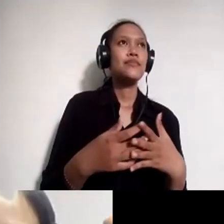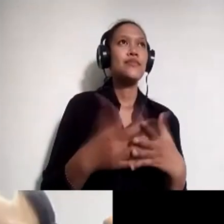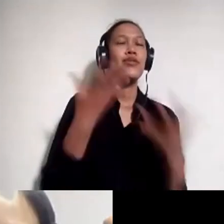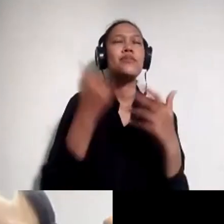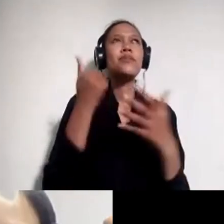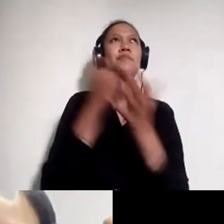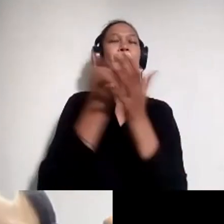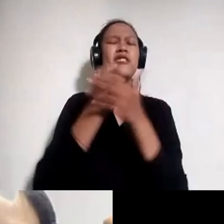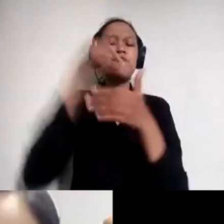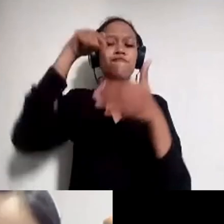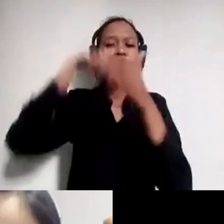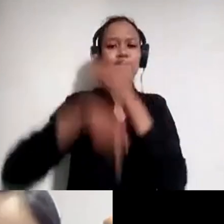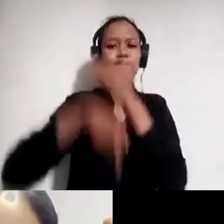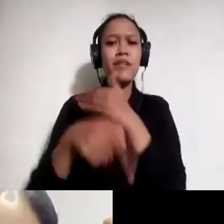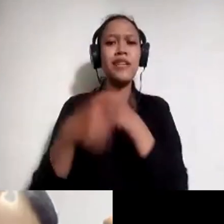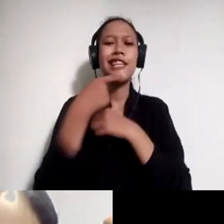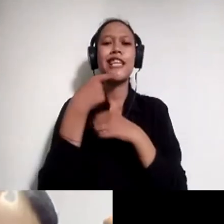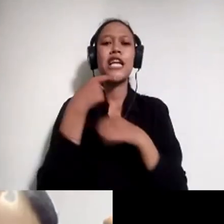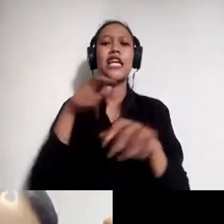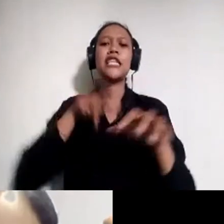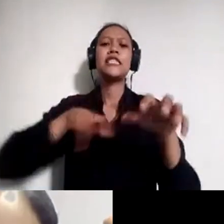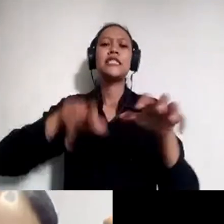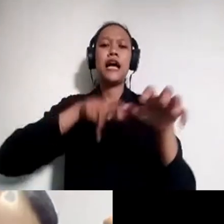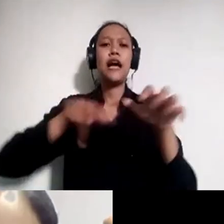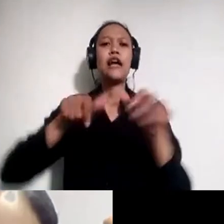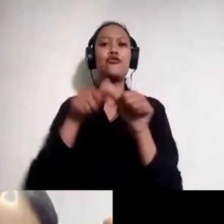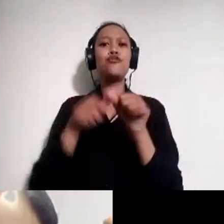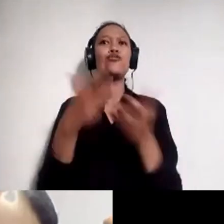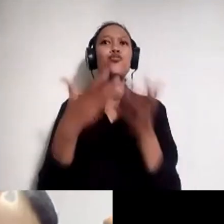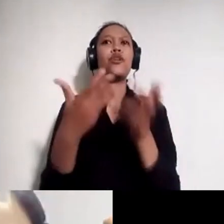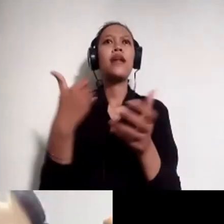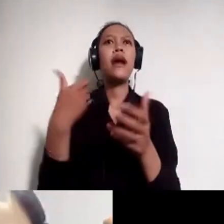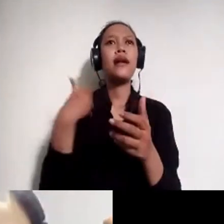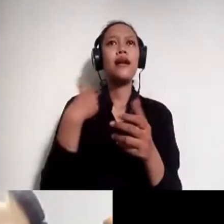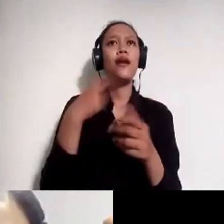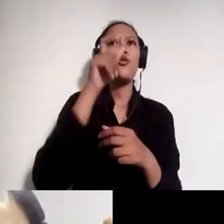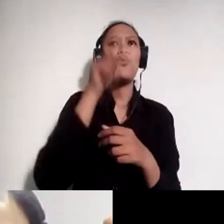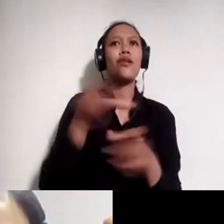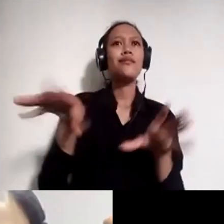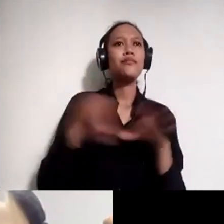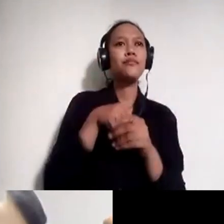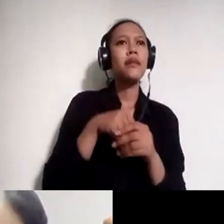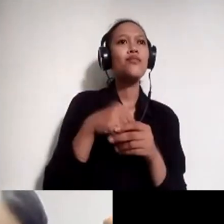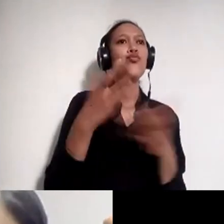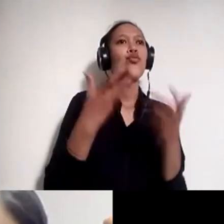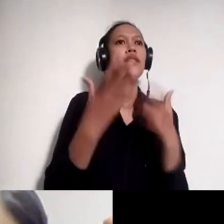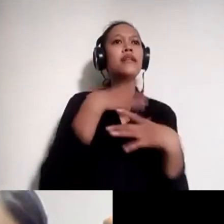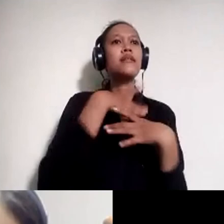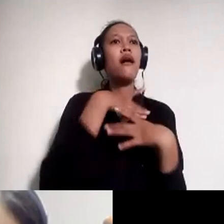di bagian itu. Kemudian mungkin ada lagi kontributor yang memang tertariknya lebih ke